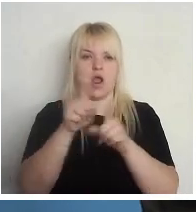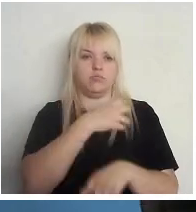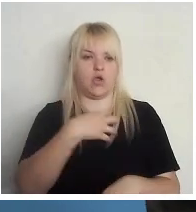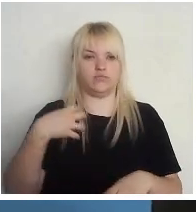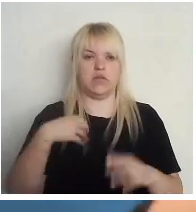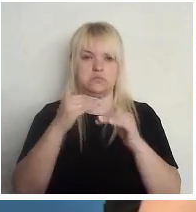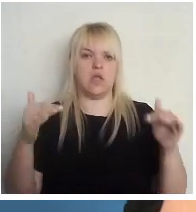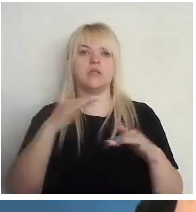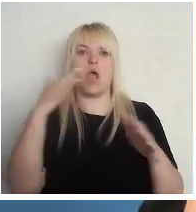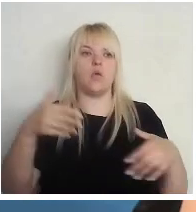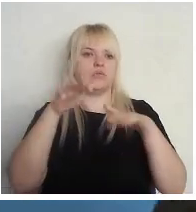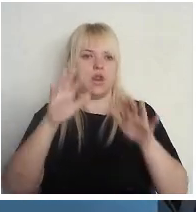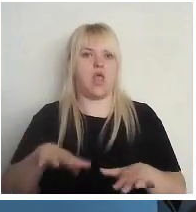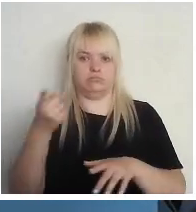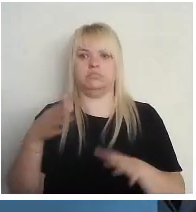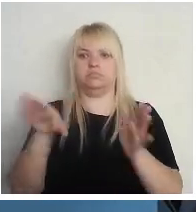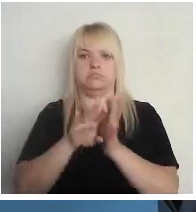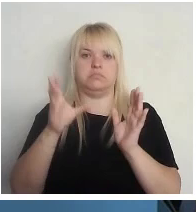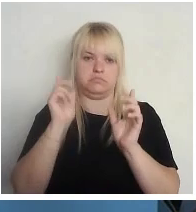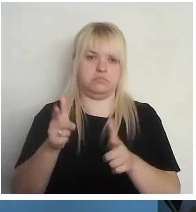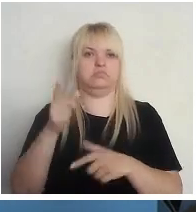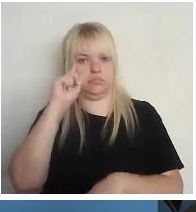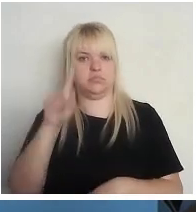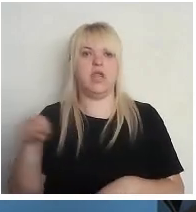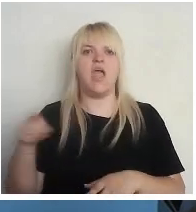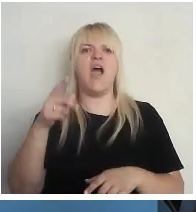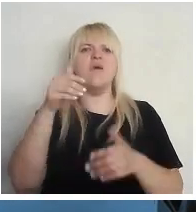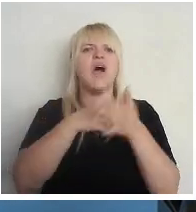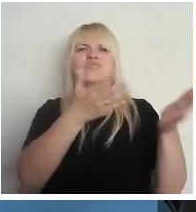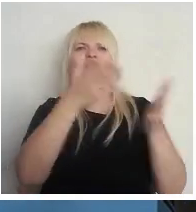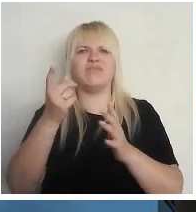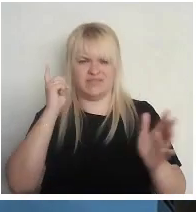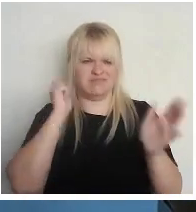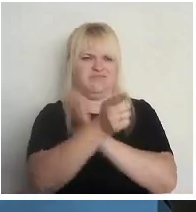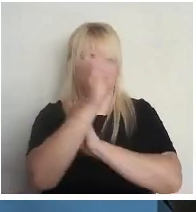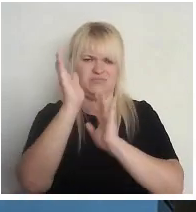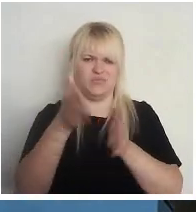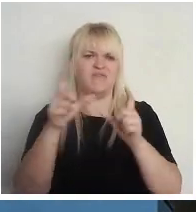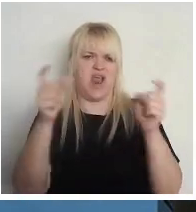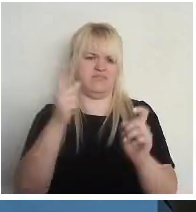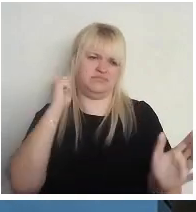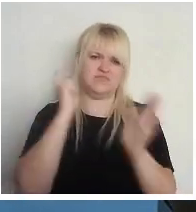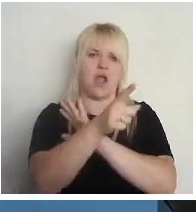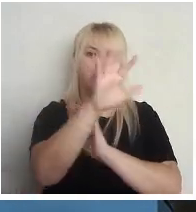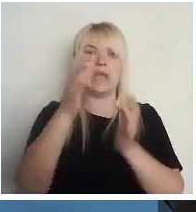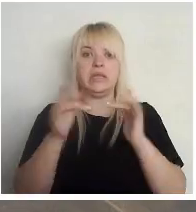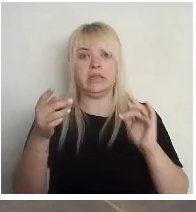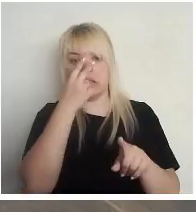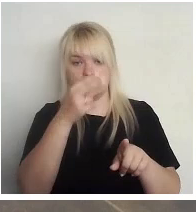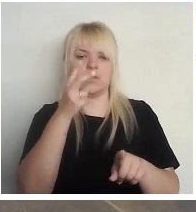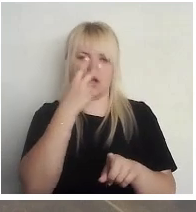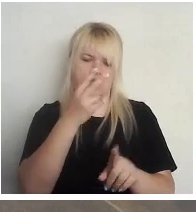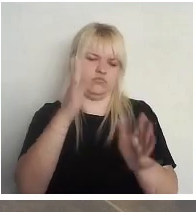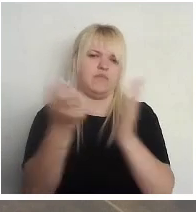daudz ko lemt. Viņš nezin, kur tas pascīr. Viņš nezin, viņš paskries uz ielas garantam vēlēšana iecirknība, bet internetā viņš redzēs, kur to darīt.